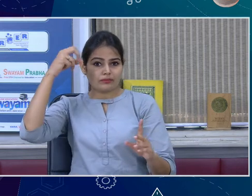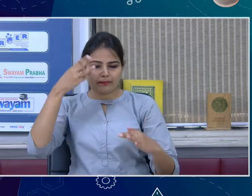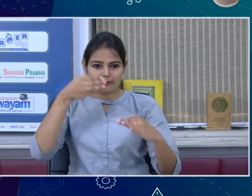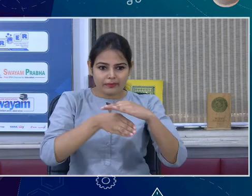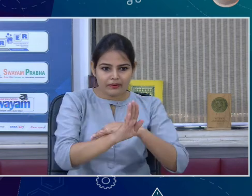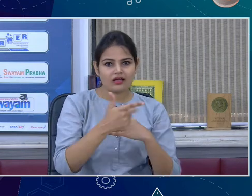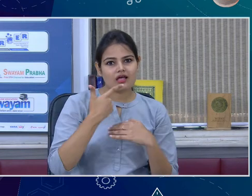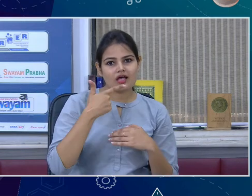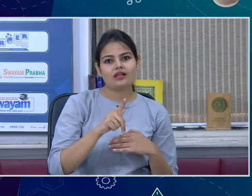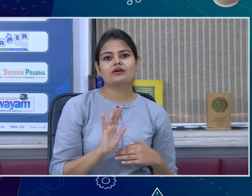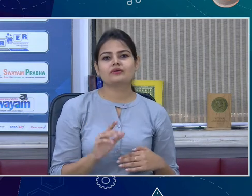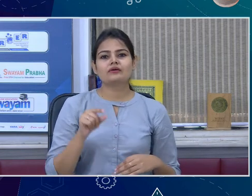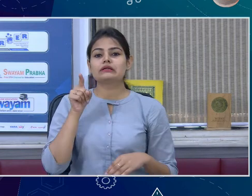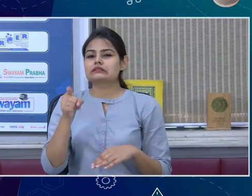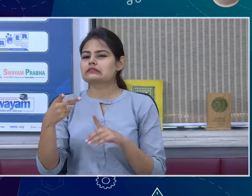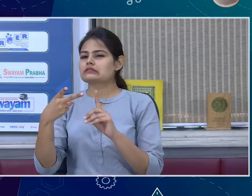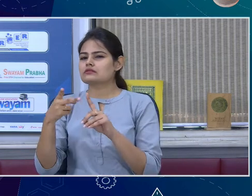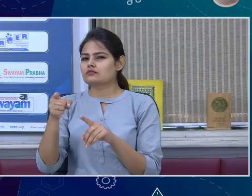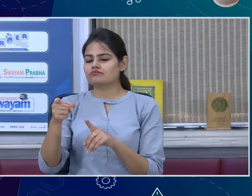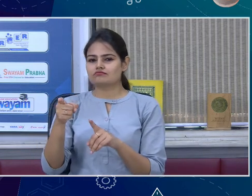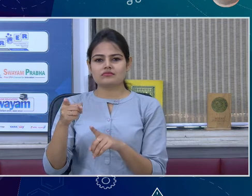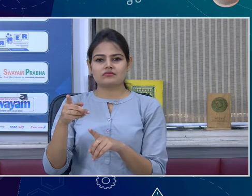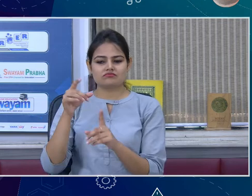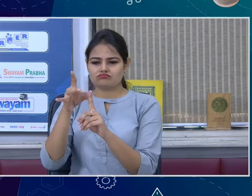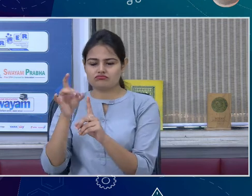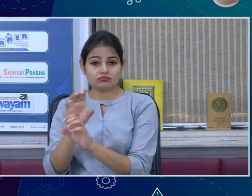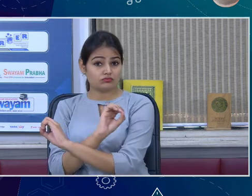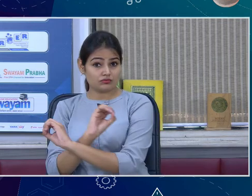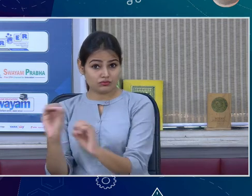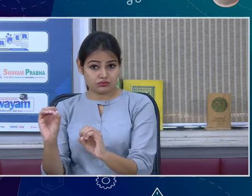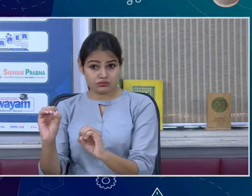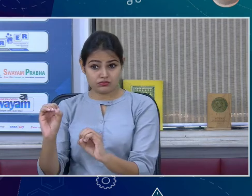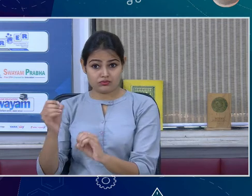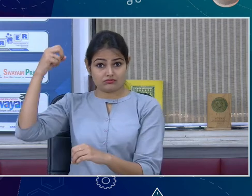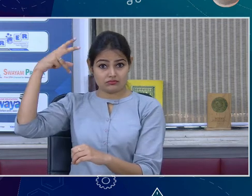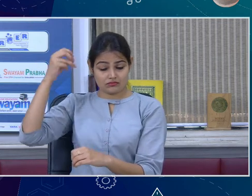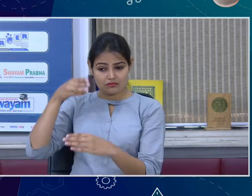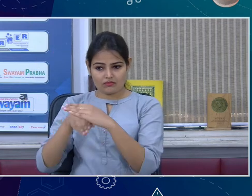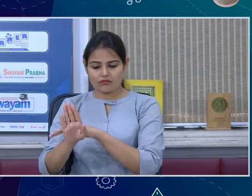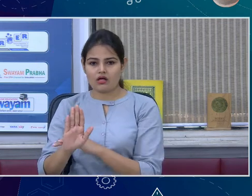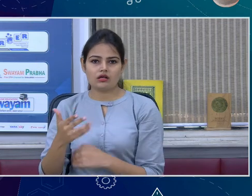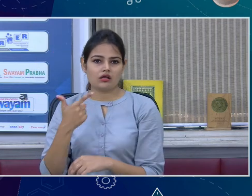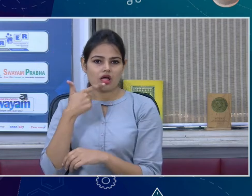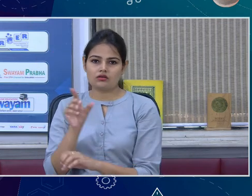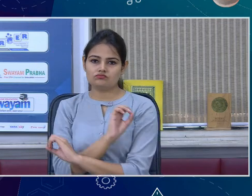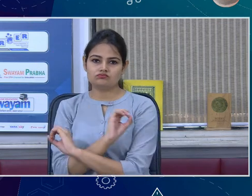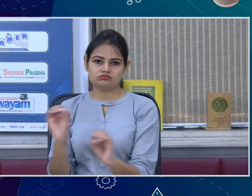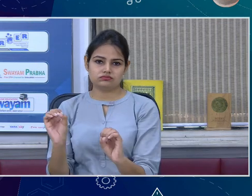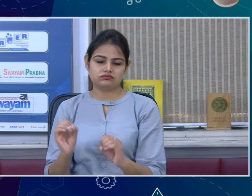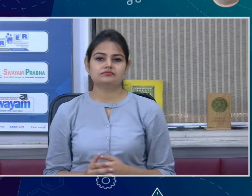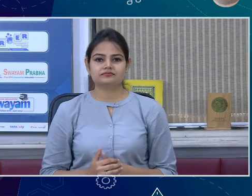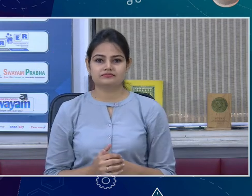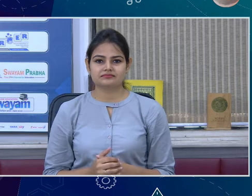you, so it is conducting the energy from one end to the other. So this can be one way of explaining it to our spaceship.